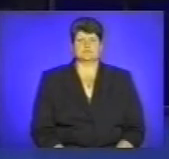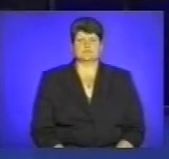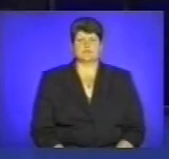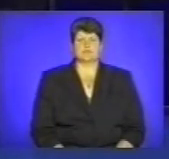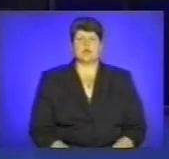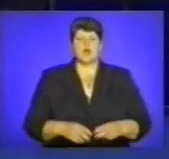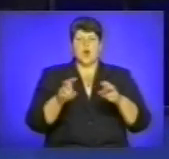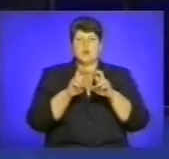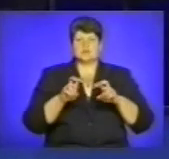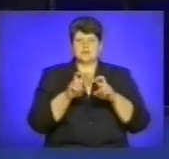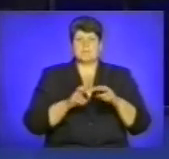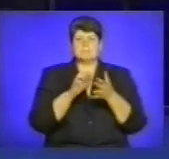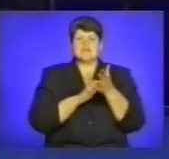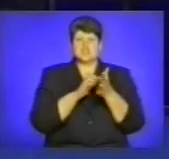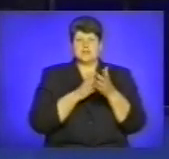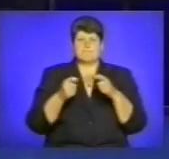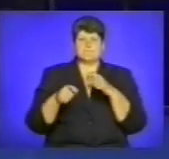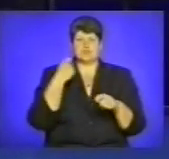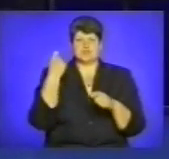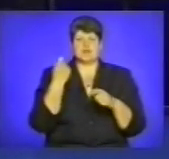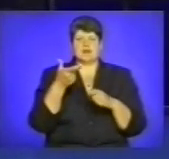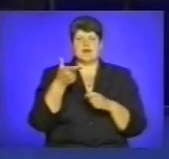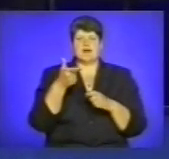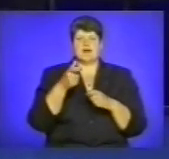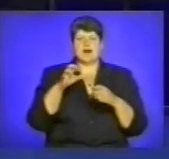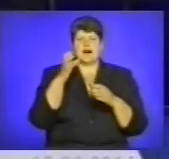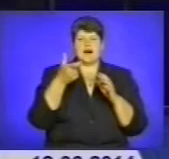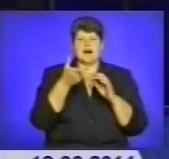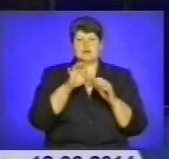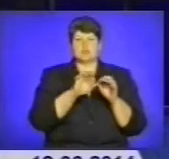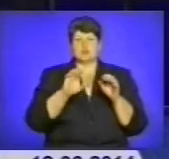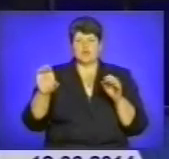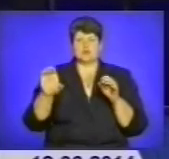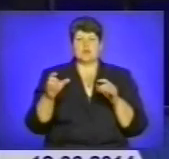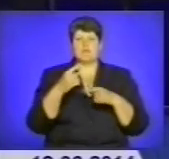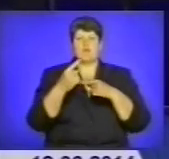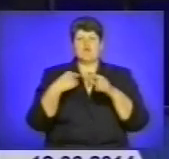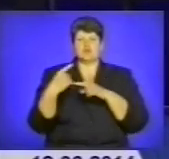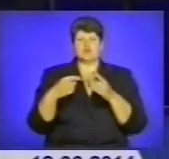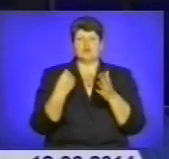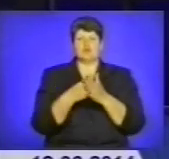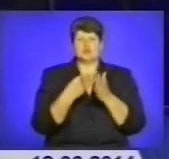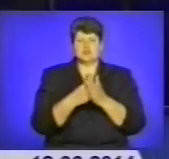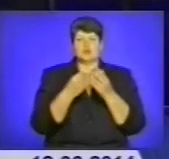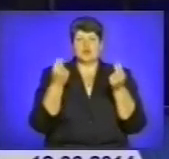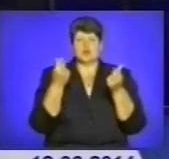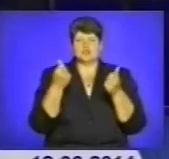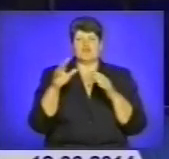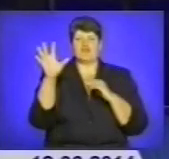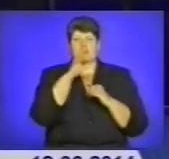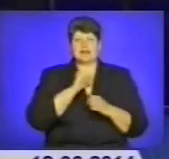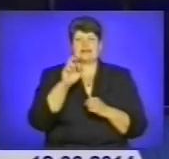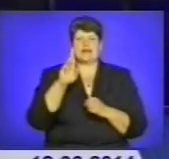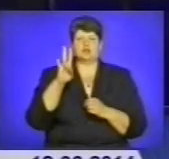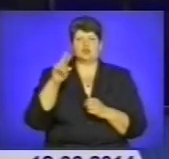Розслідувати причини пошкодження газгону у Полтавській області та повернути в бюджет вкрадені Януковичем та його командою мільярд доларів. Таке